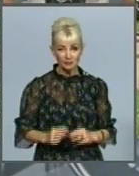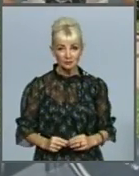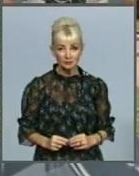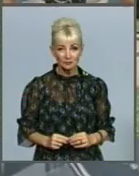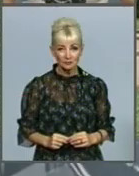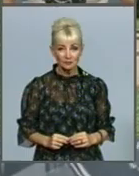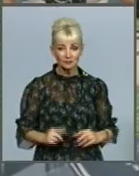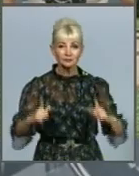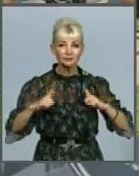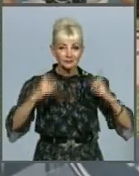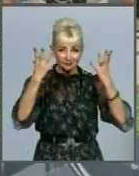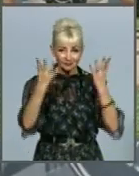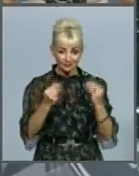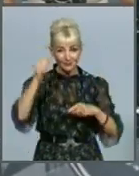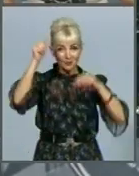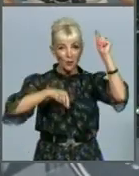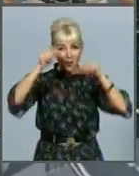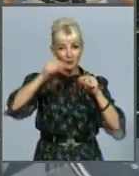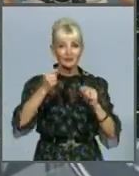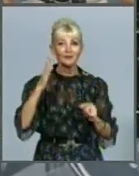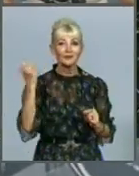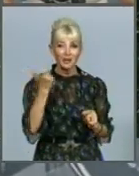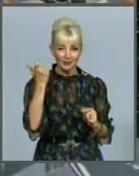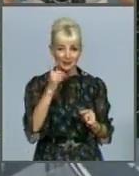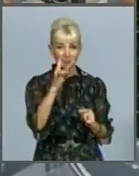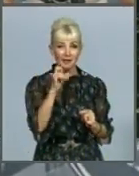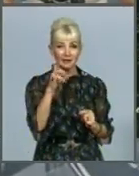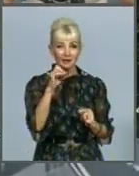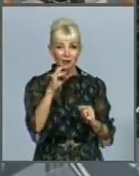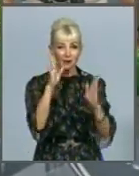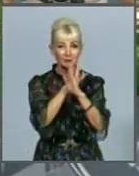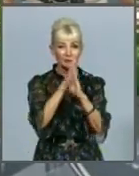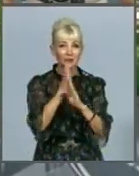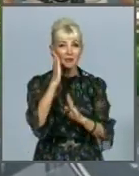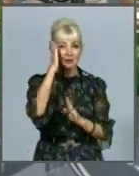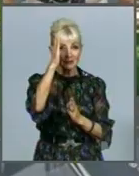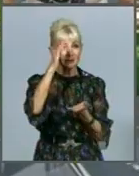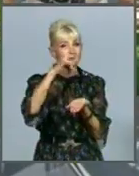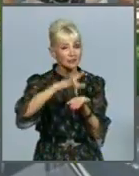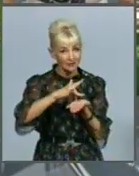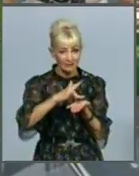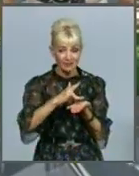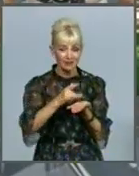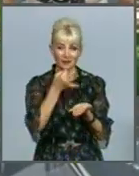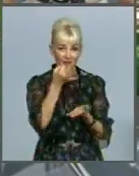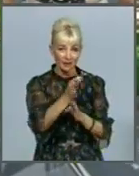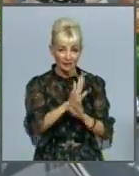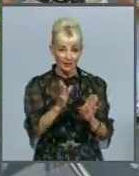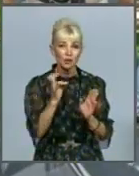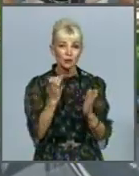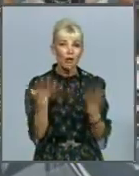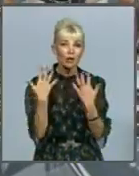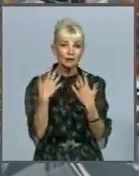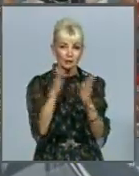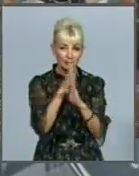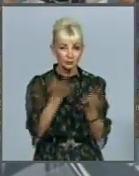У вихідні опадів у Харківському регіональному гідрометцентрі поки що не прогнозуються, а от відносна прохолода, зазначають, ще залишатиметься.